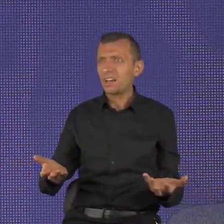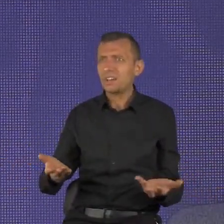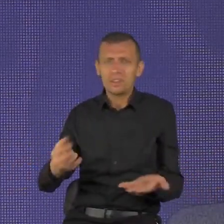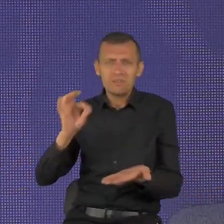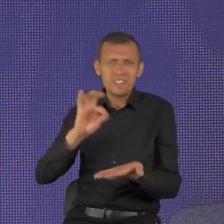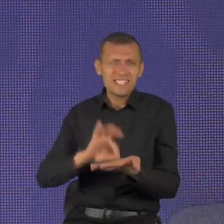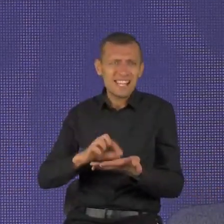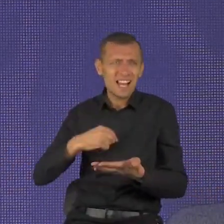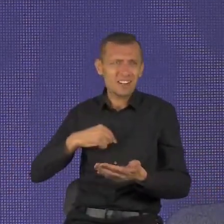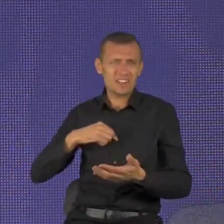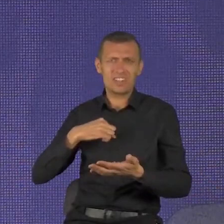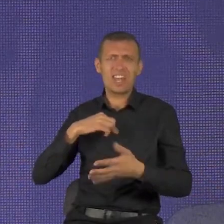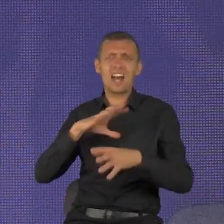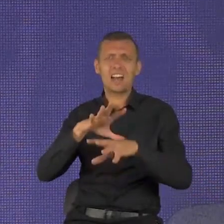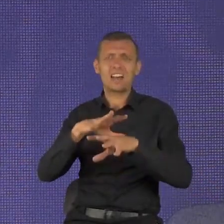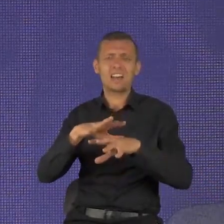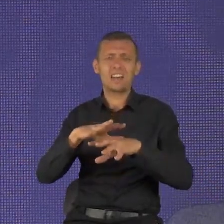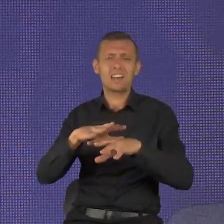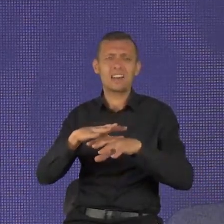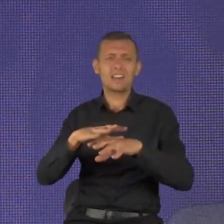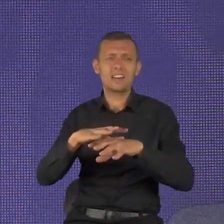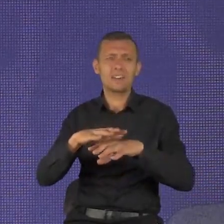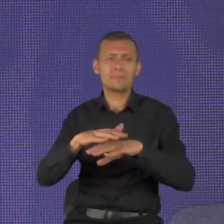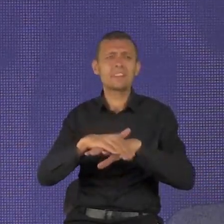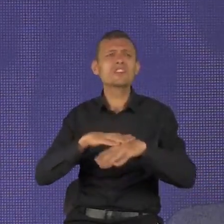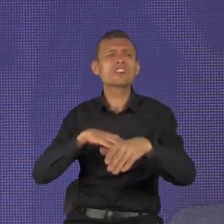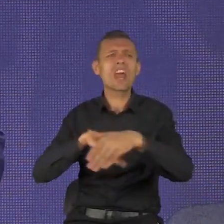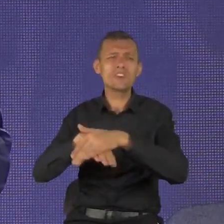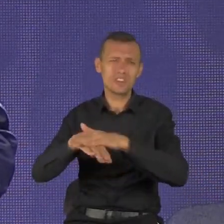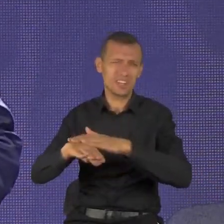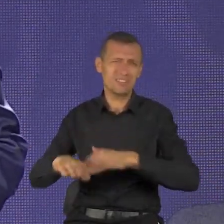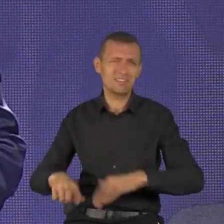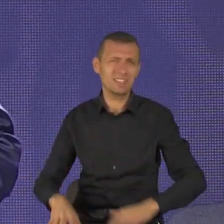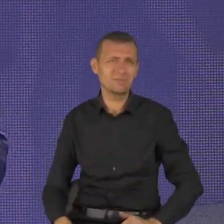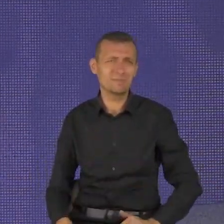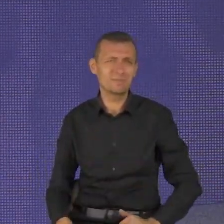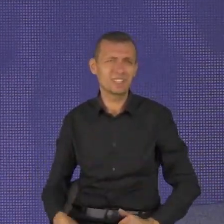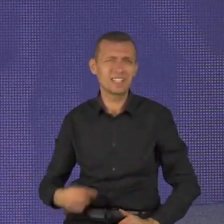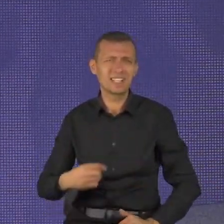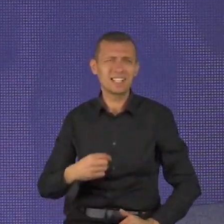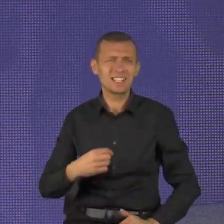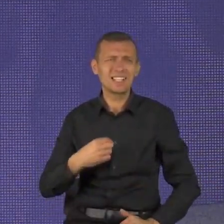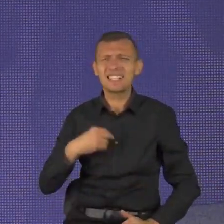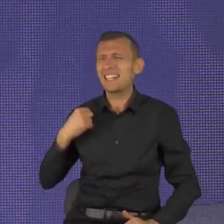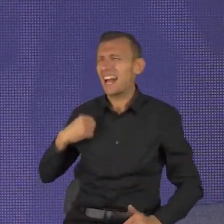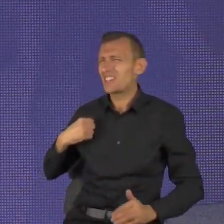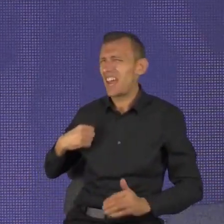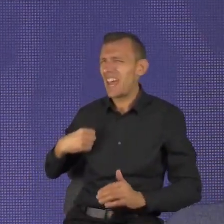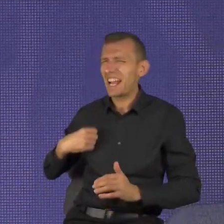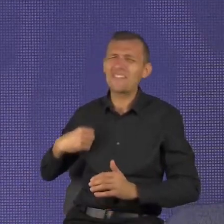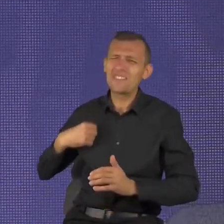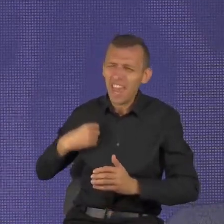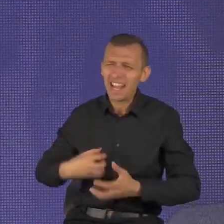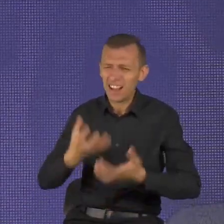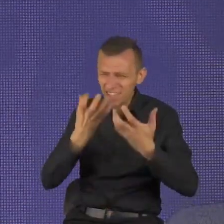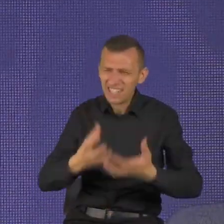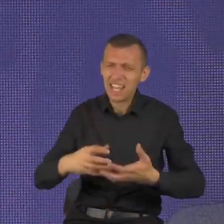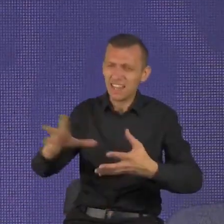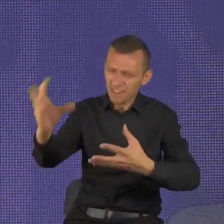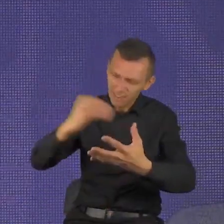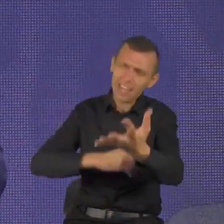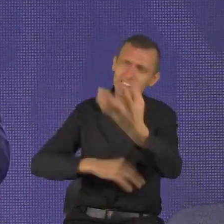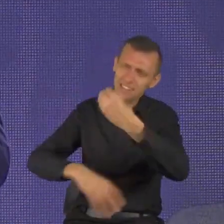Nie potrzebuję mieć więcej, by być szczęśliwym człowiekiem. Nie czekam na więcej, by być szczęśliwy. Jestem już teraz szczęśliwy.